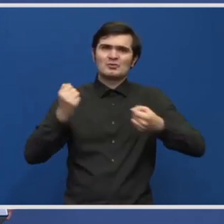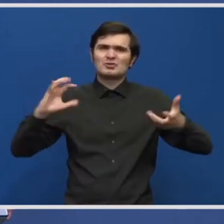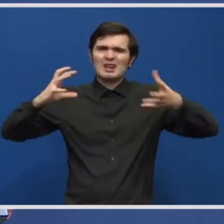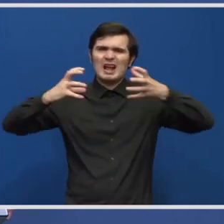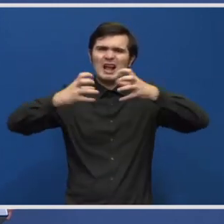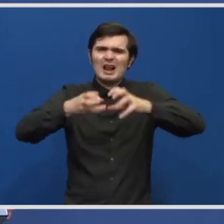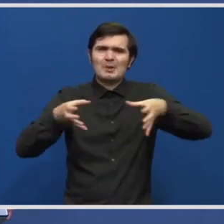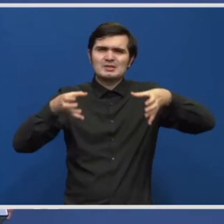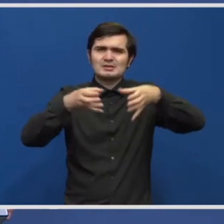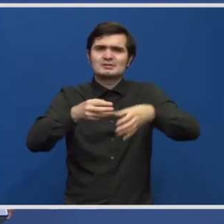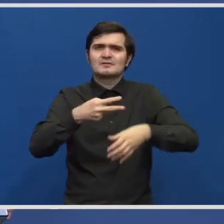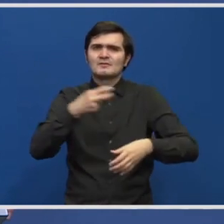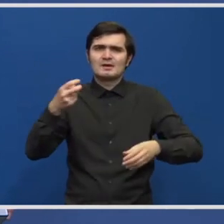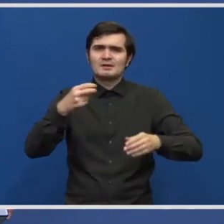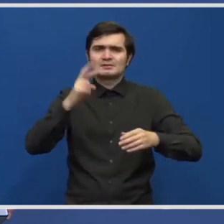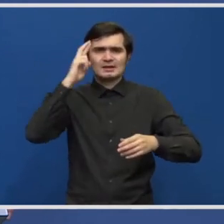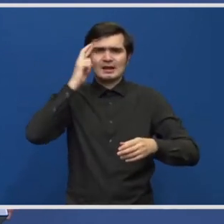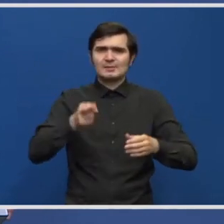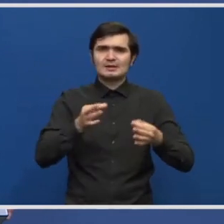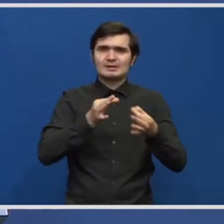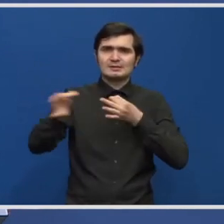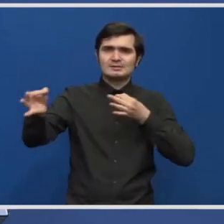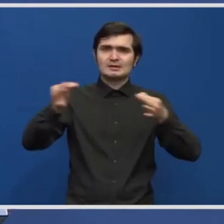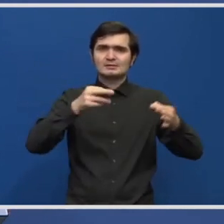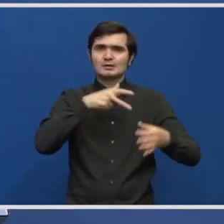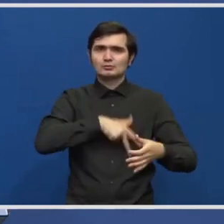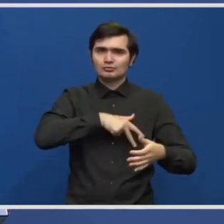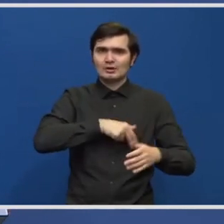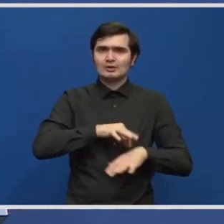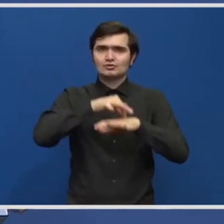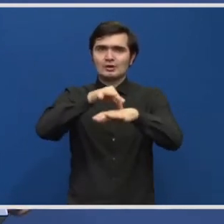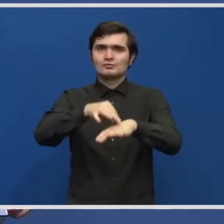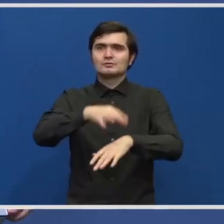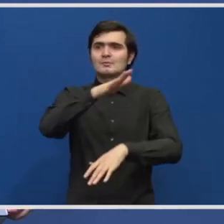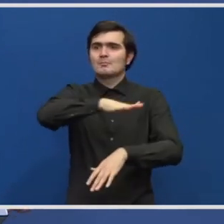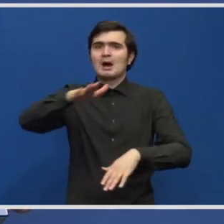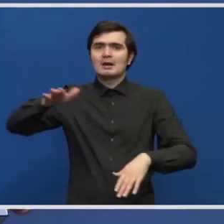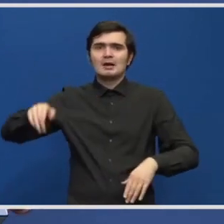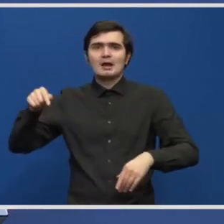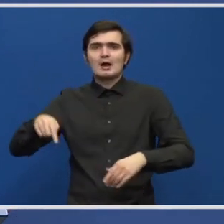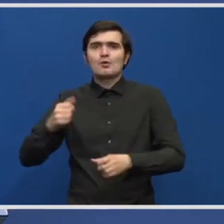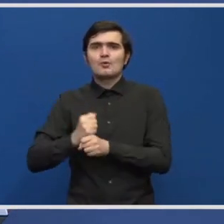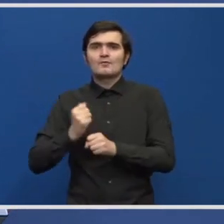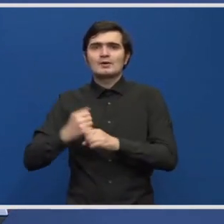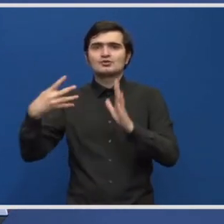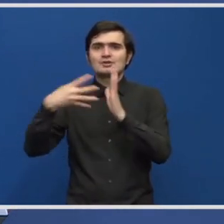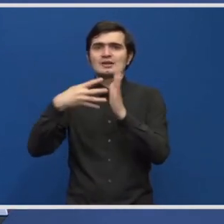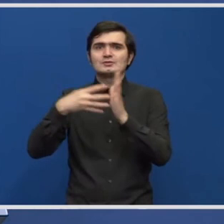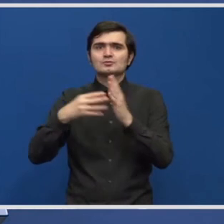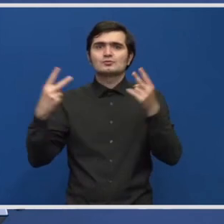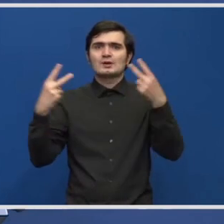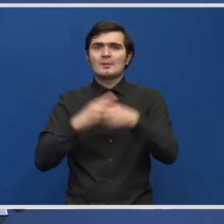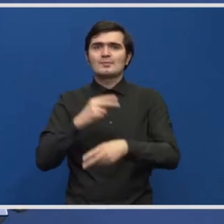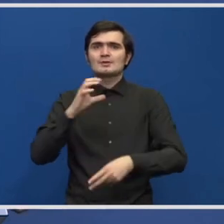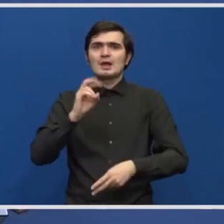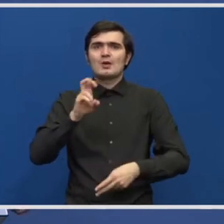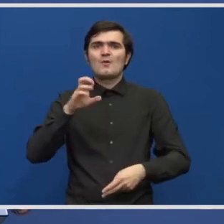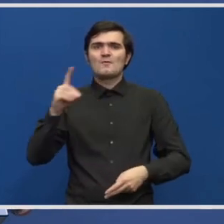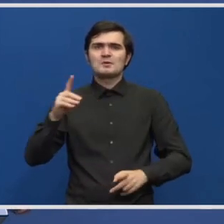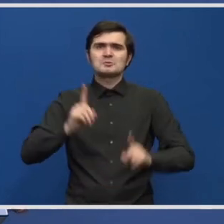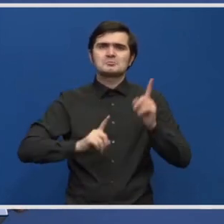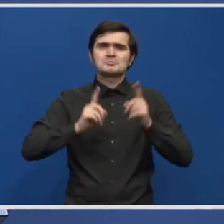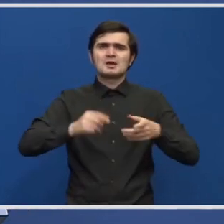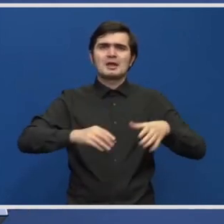fără nicio normă de distanțare, și duși într-o parcare unde se le oferă aceste teste antigen pentru COVID-19, făcute în câteva